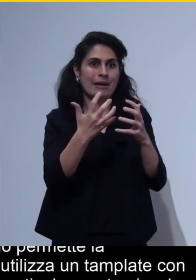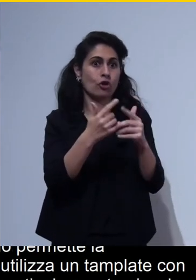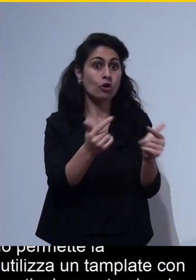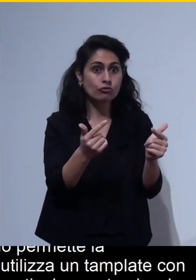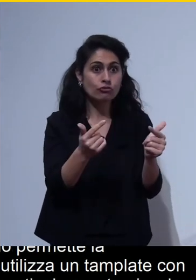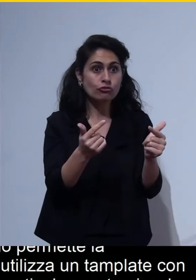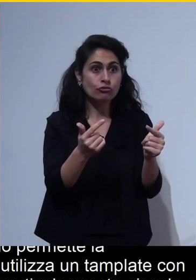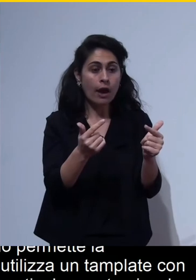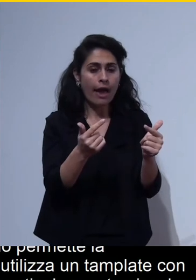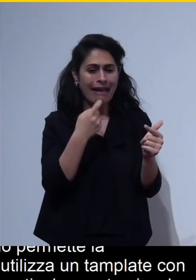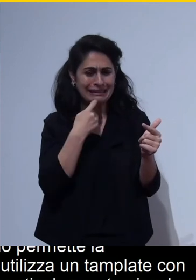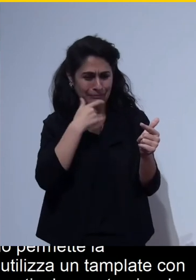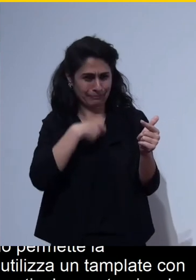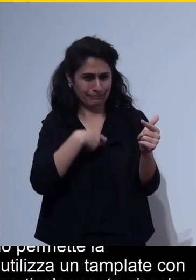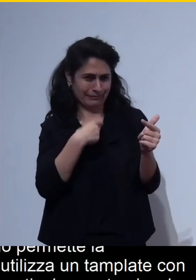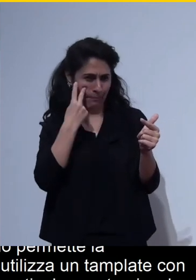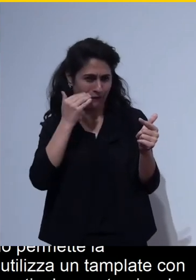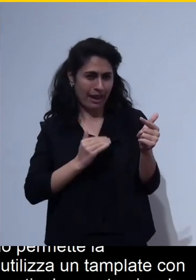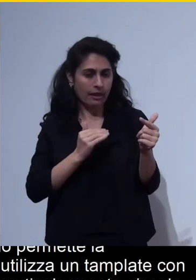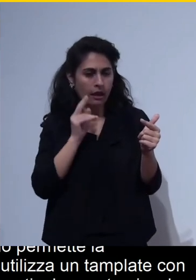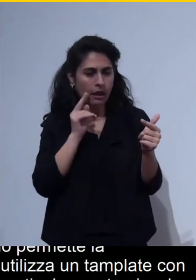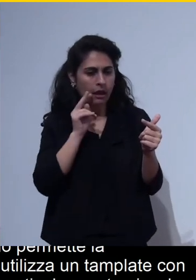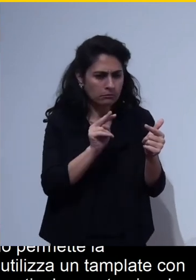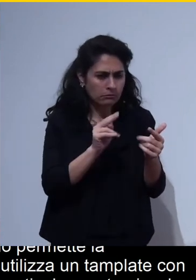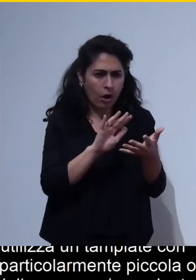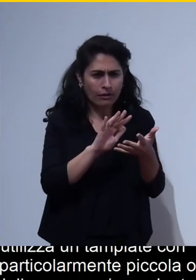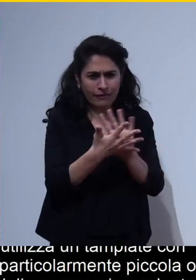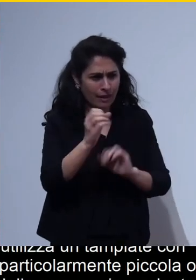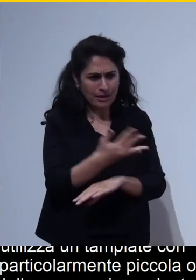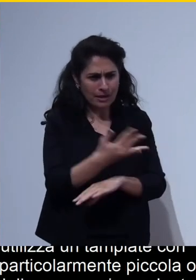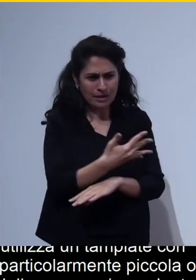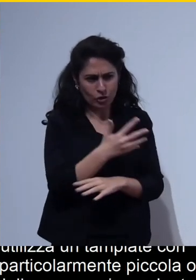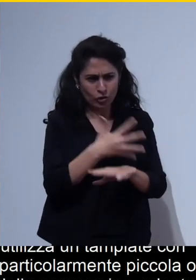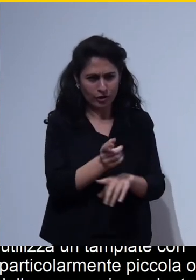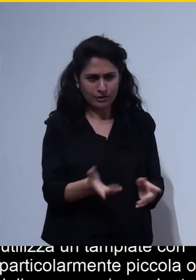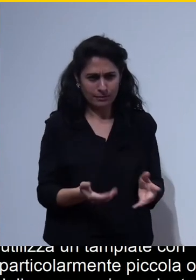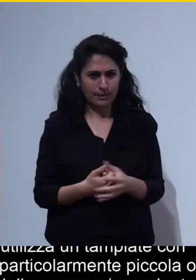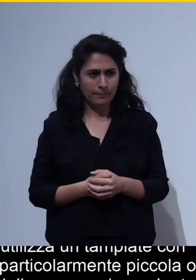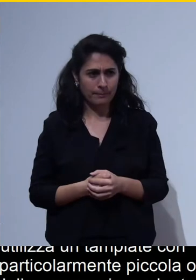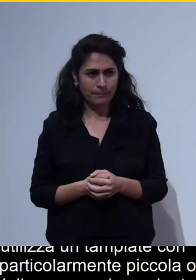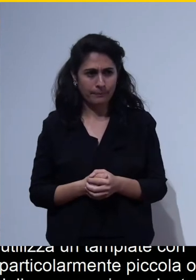da parte di una persona ipovedente, comunque la presentazione non sarà accessibile. Il secondo aspetto è